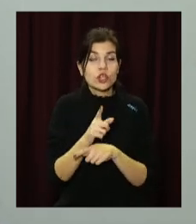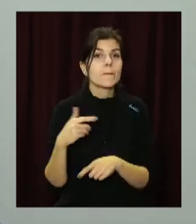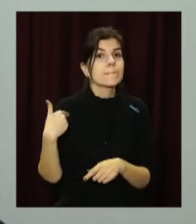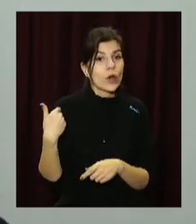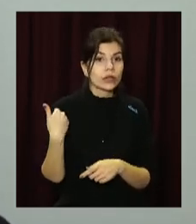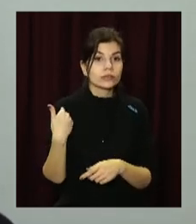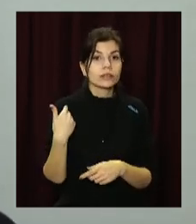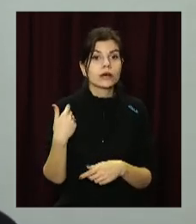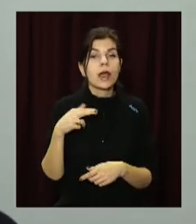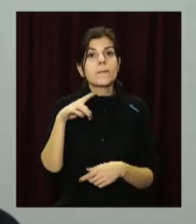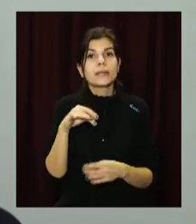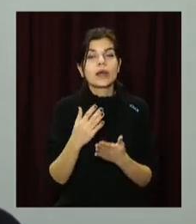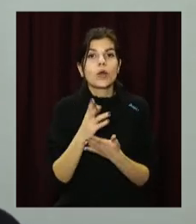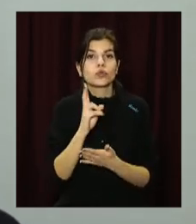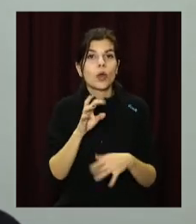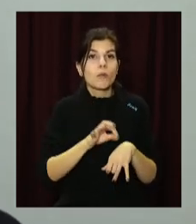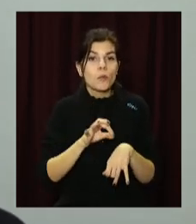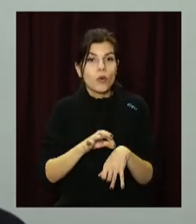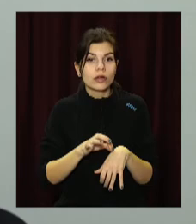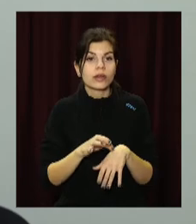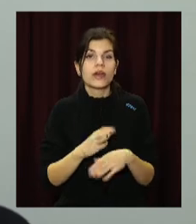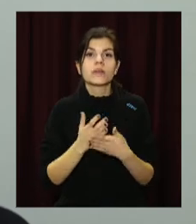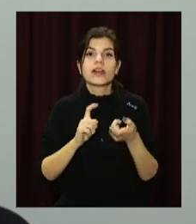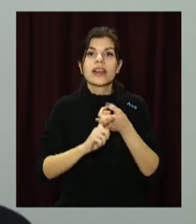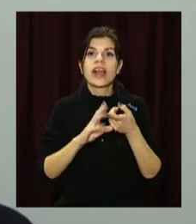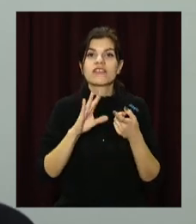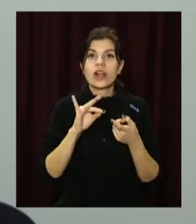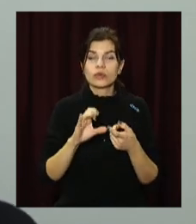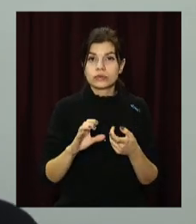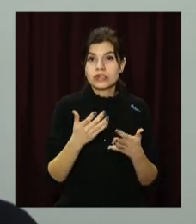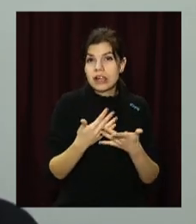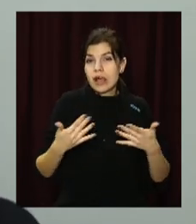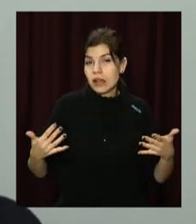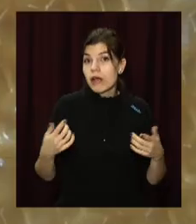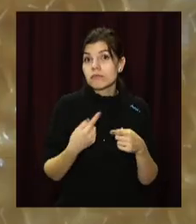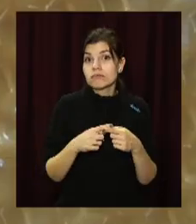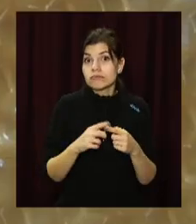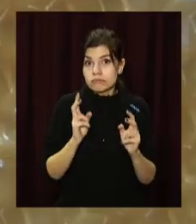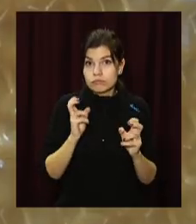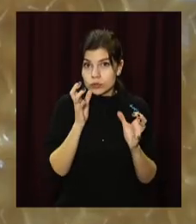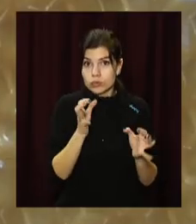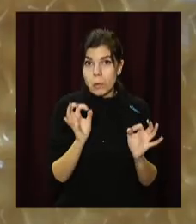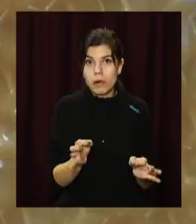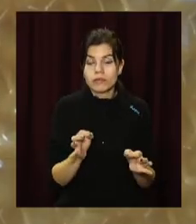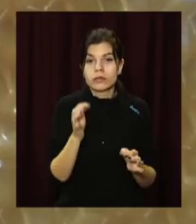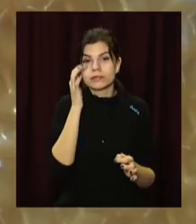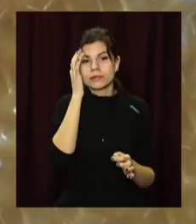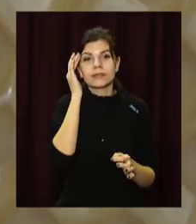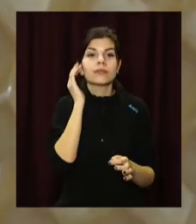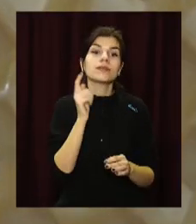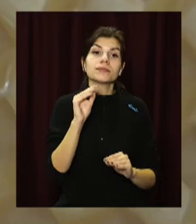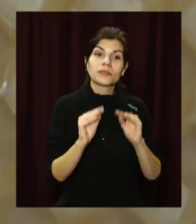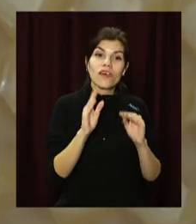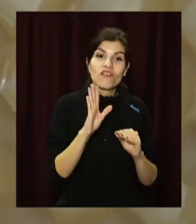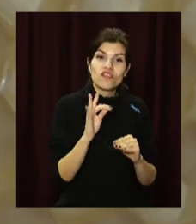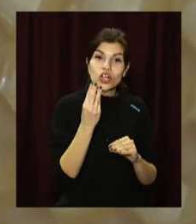при болезнях, при вірусних якихось заболіваннях. І це правда. Зробити з важчини можна і інший елемент